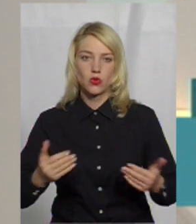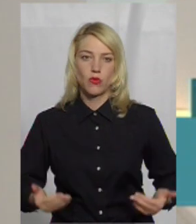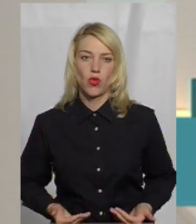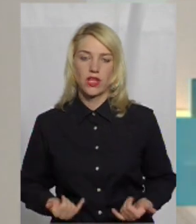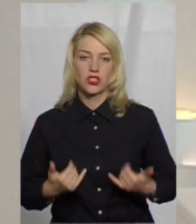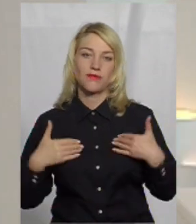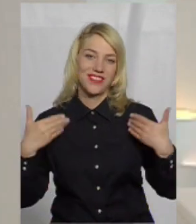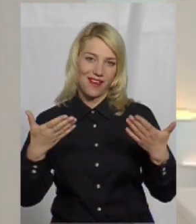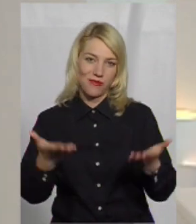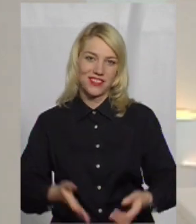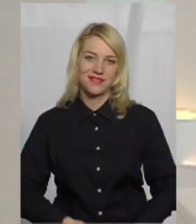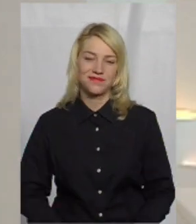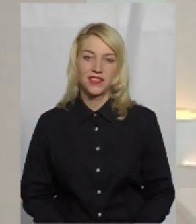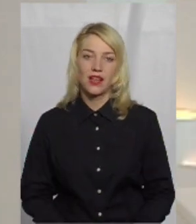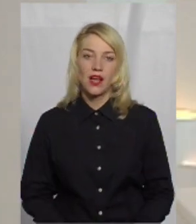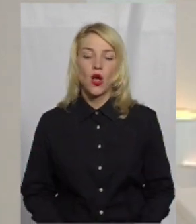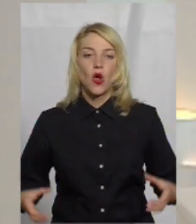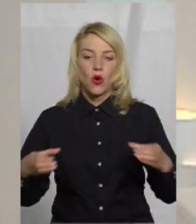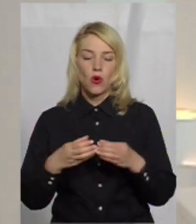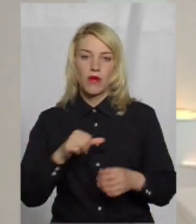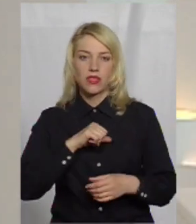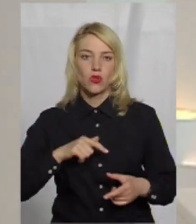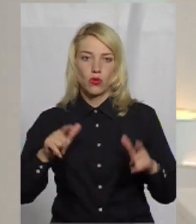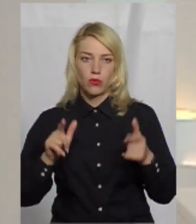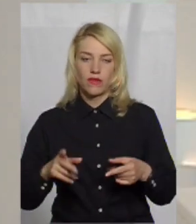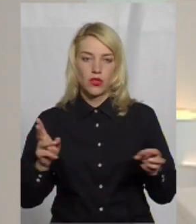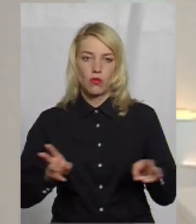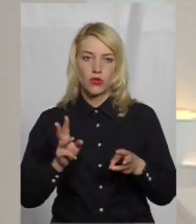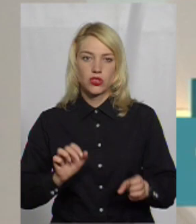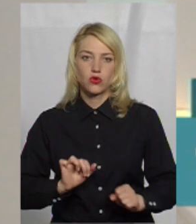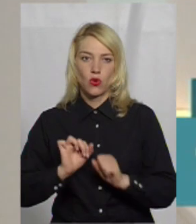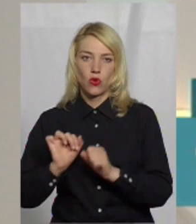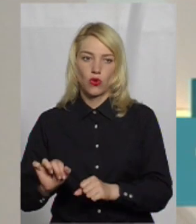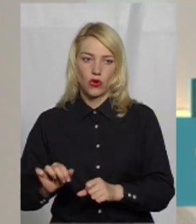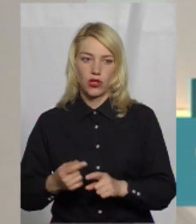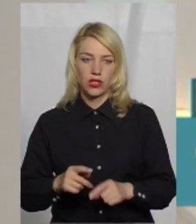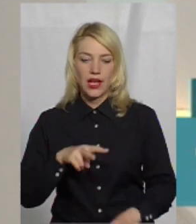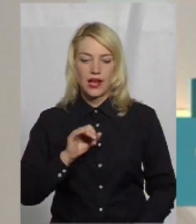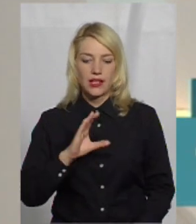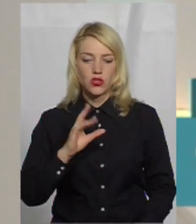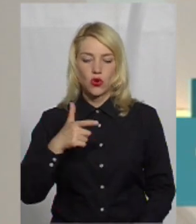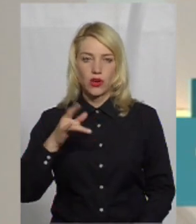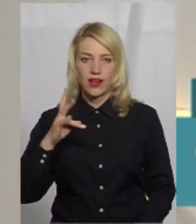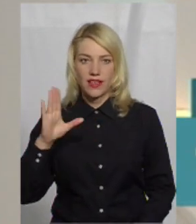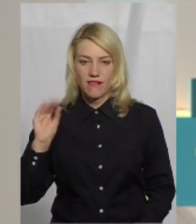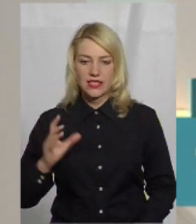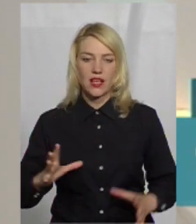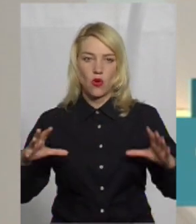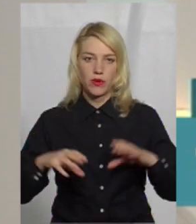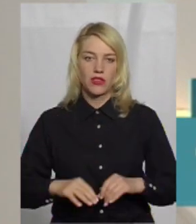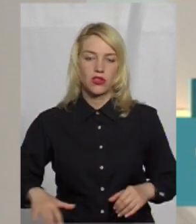наживо, вітаємо вас. Команда Добровільної пожежної охорони Лісогринівецької об'єднаної